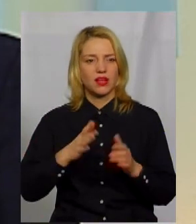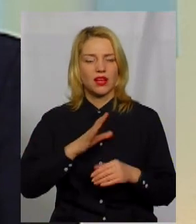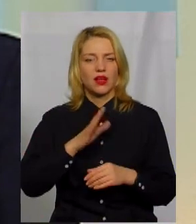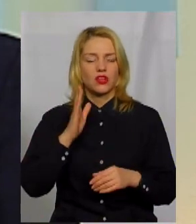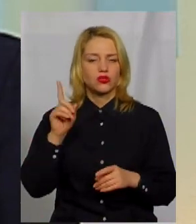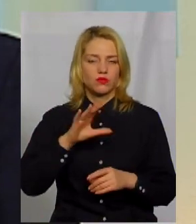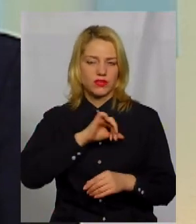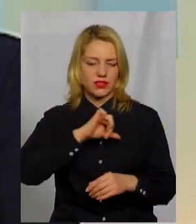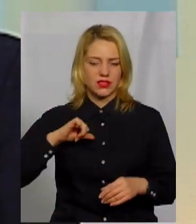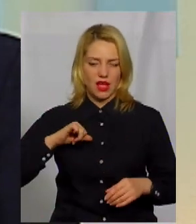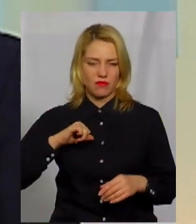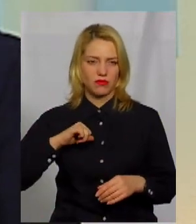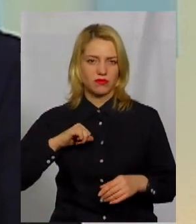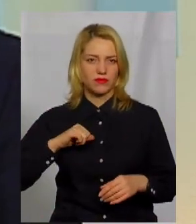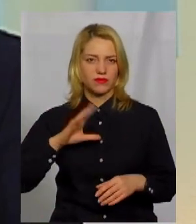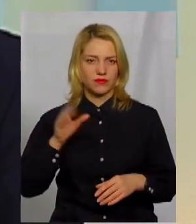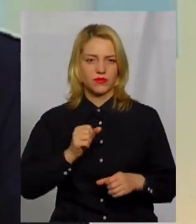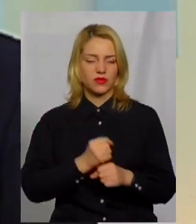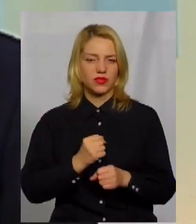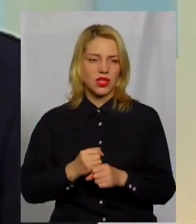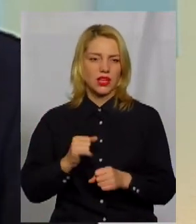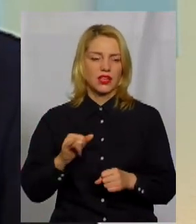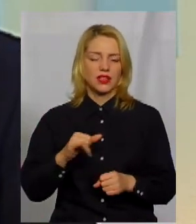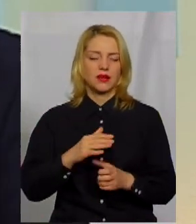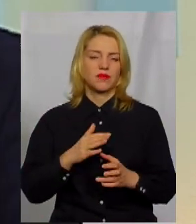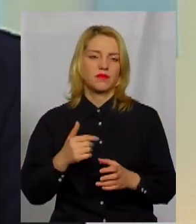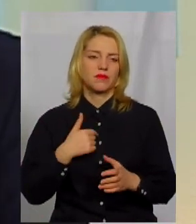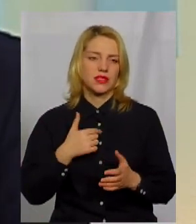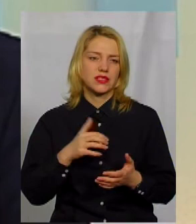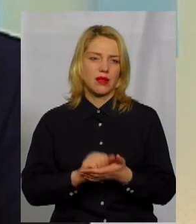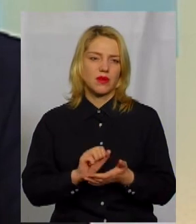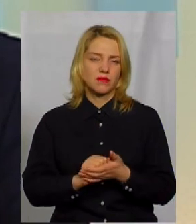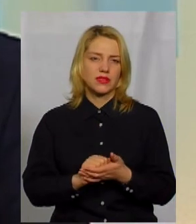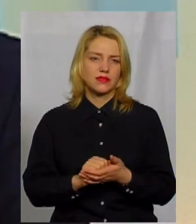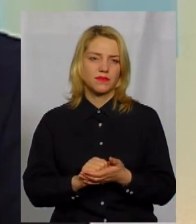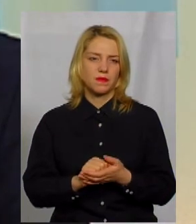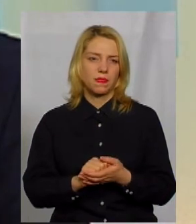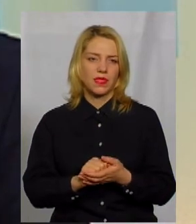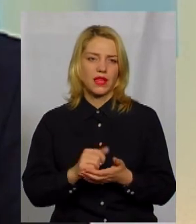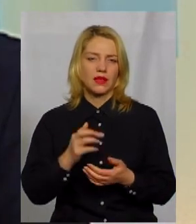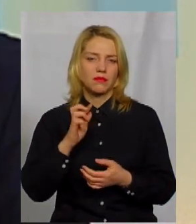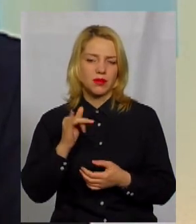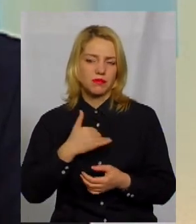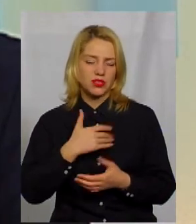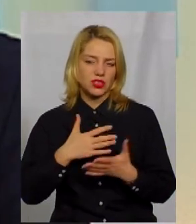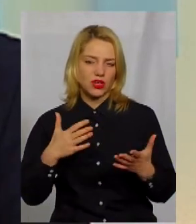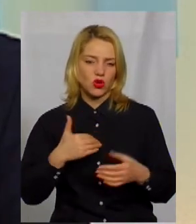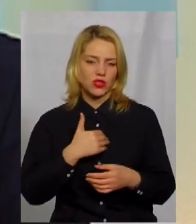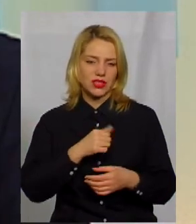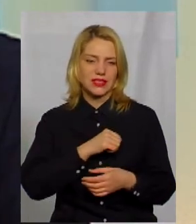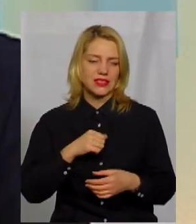самодостатніми. І більше вкладати, ми займаємося грантовою діяльністю, і ми більше, мабуть, хотіли б самі